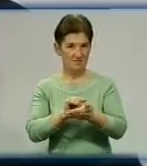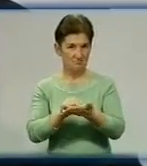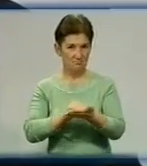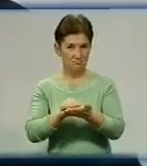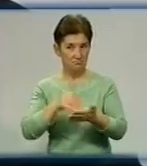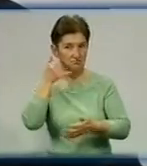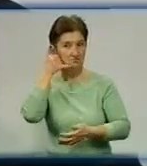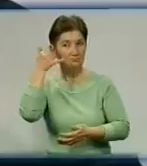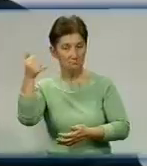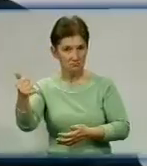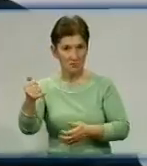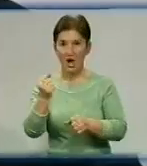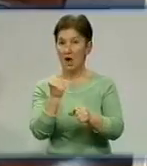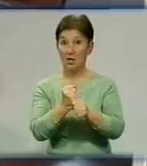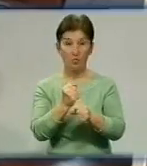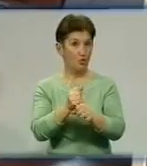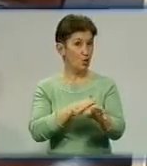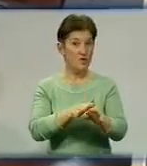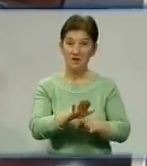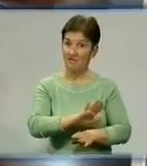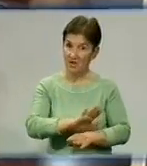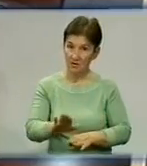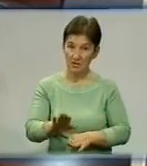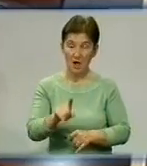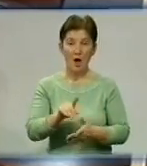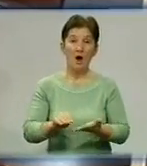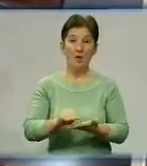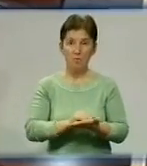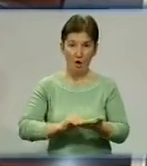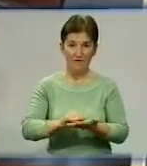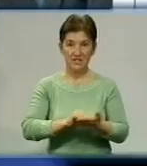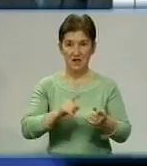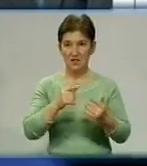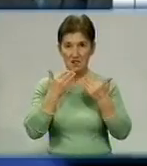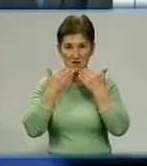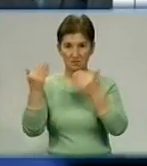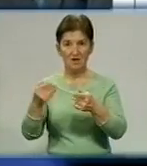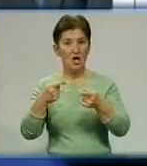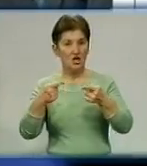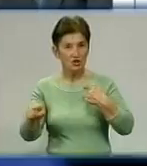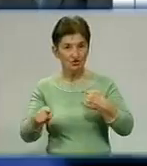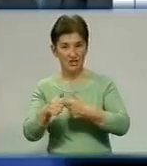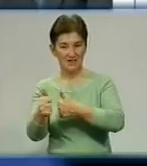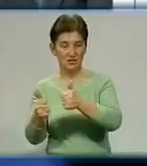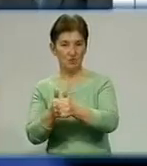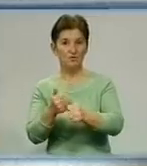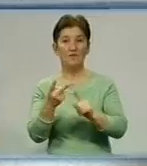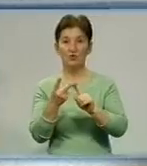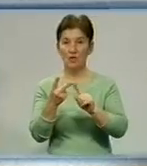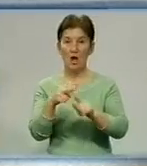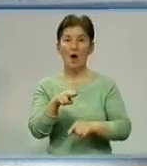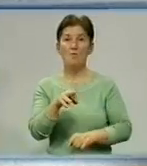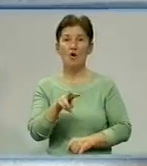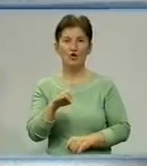встановлено, що роботи не виповнені. На повторне звернення до міських посадовців відреагував інший заступник міського голови Сергій Поліщук. Та його